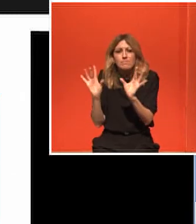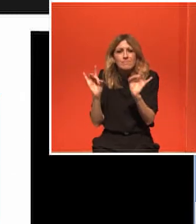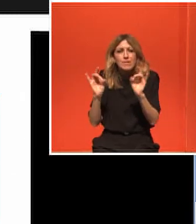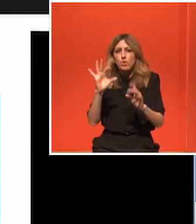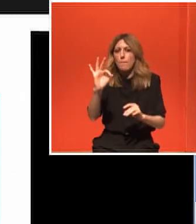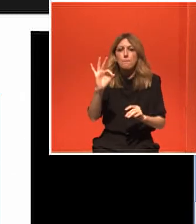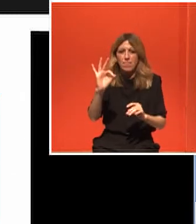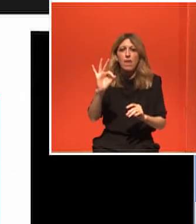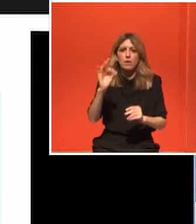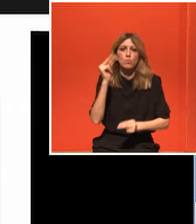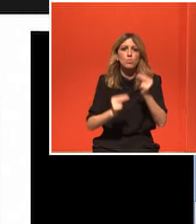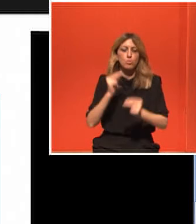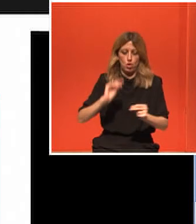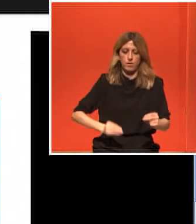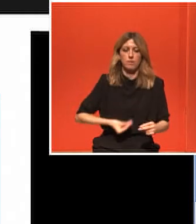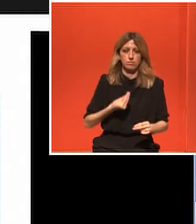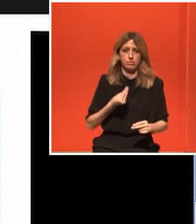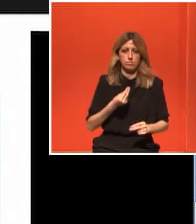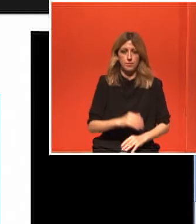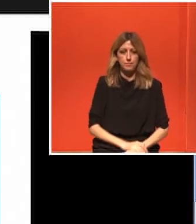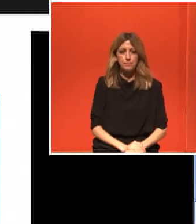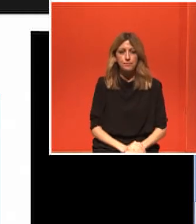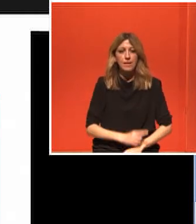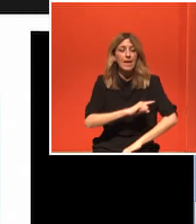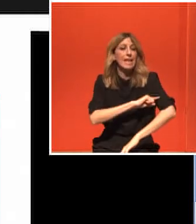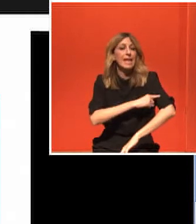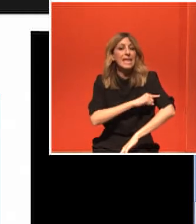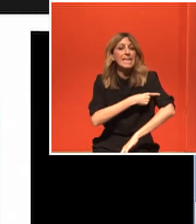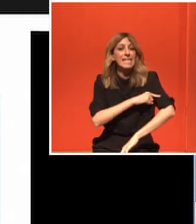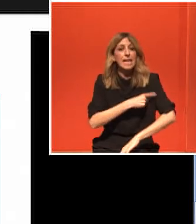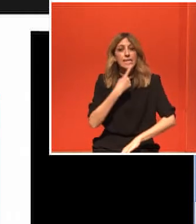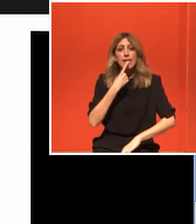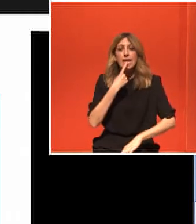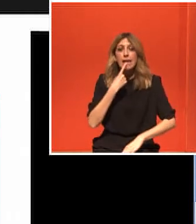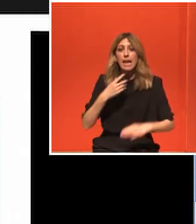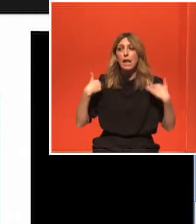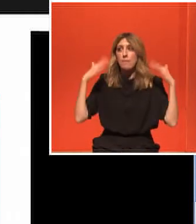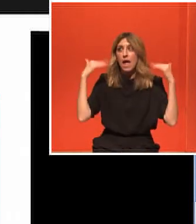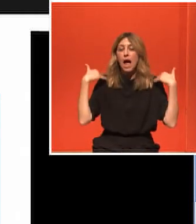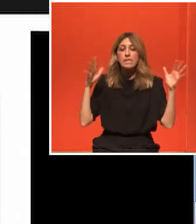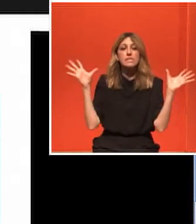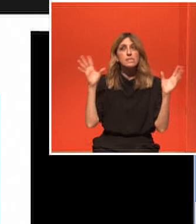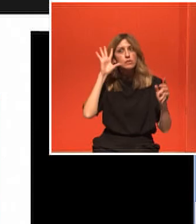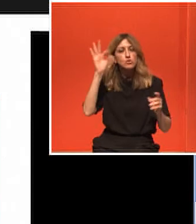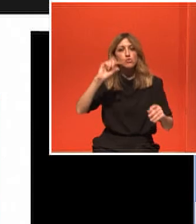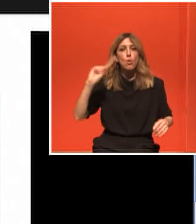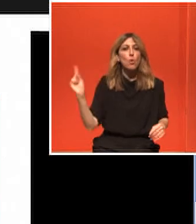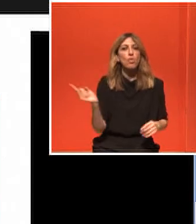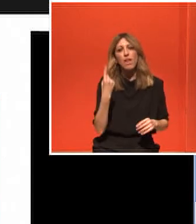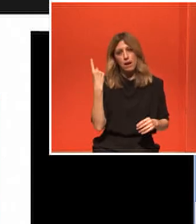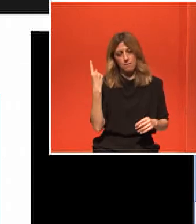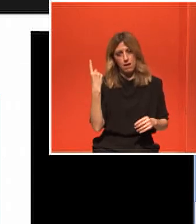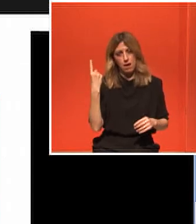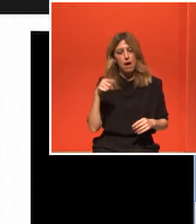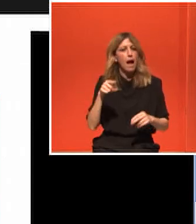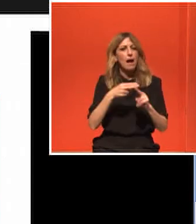και όταν λέμε θεραπευτική άσκηση είναι για την αποκατάσταση της φυσικής δραστηριότητας του φυσιολογικού ανθρώπου